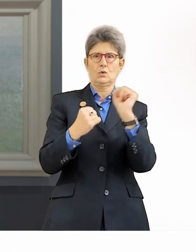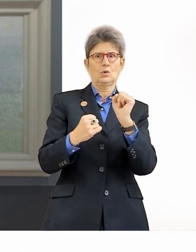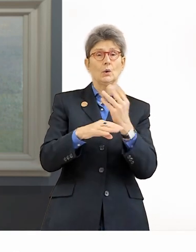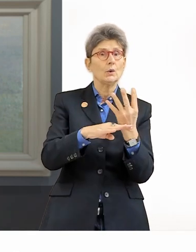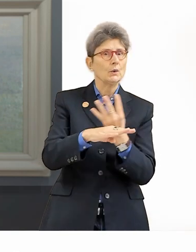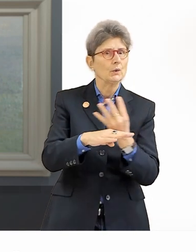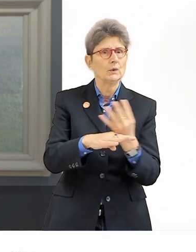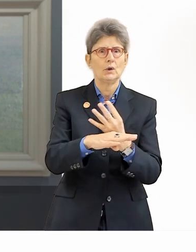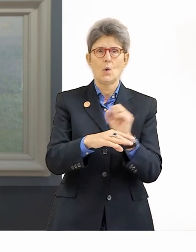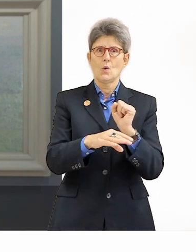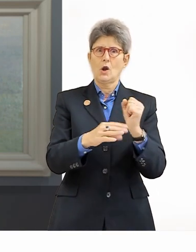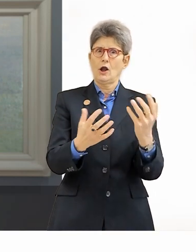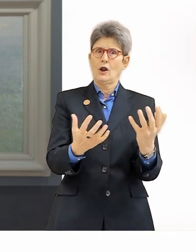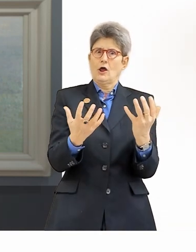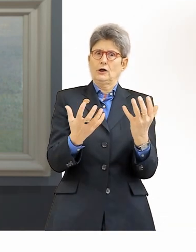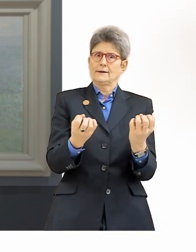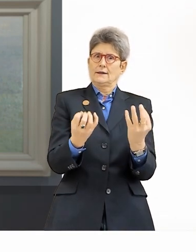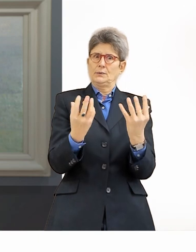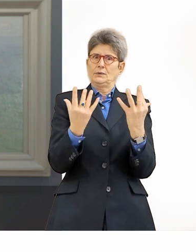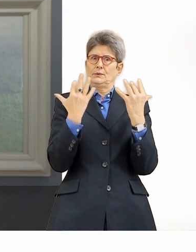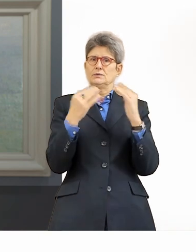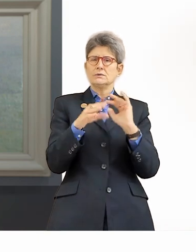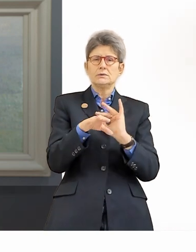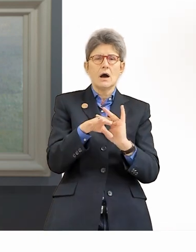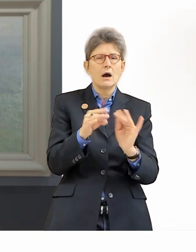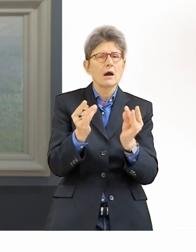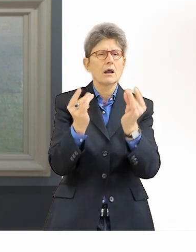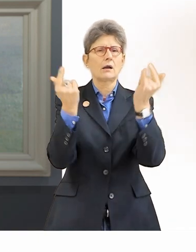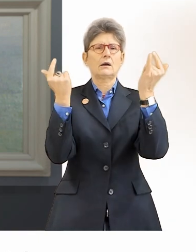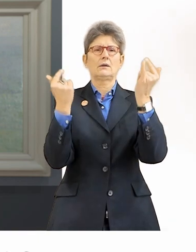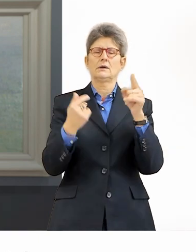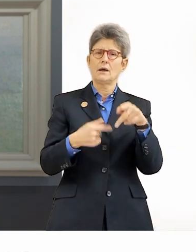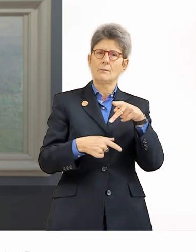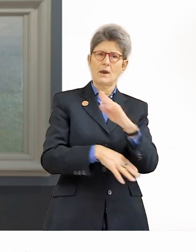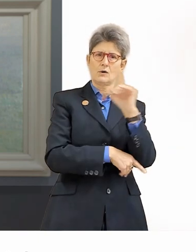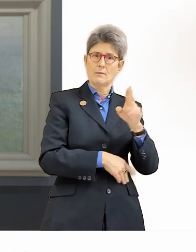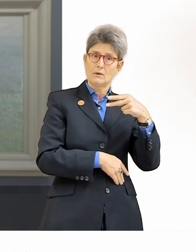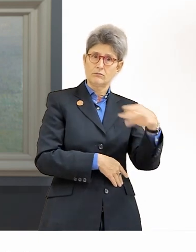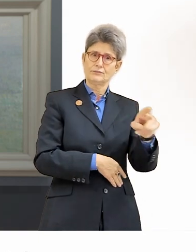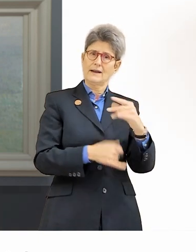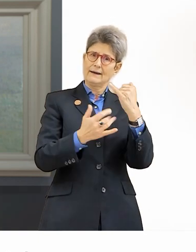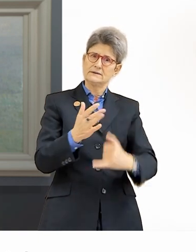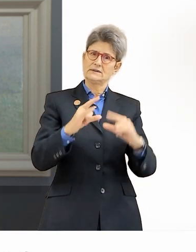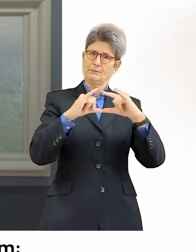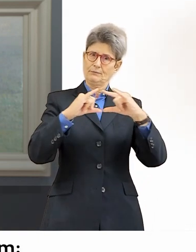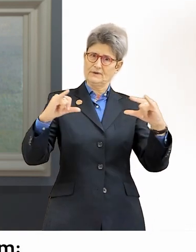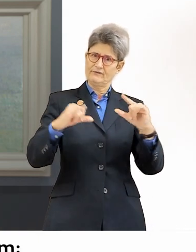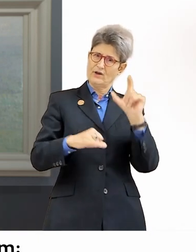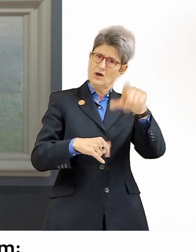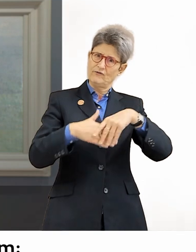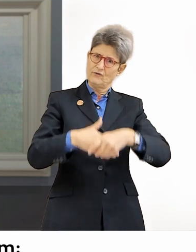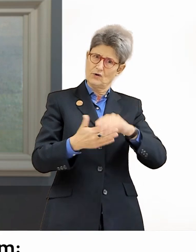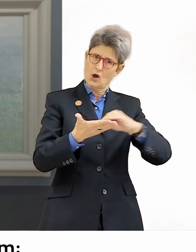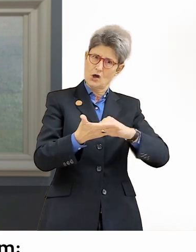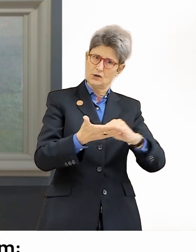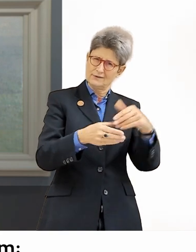-schimmernde, grün-leuchtende, zarte Gemälde. Und er sagt in einem seiner letzten Briefe an einen Freund, er